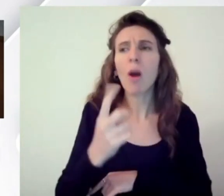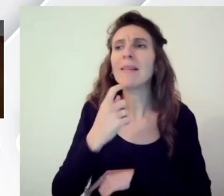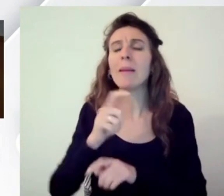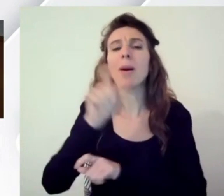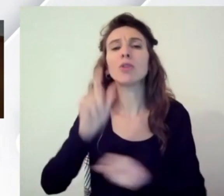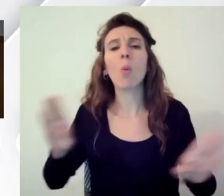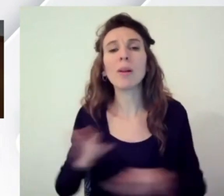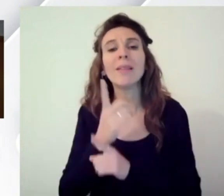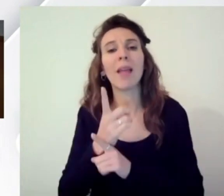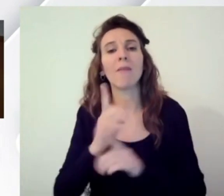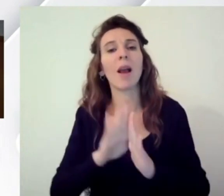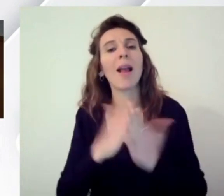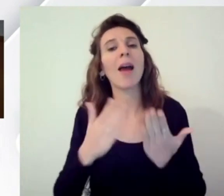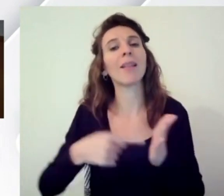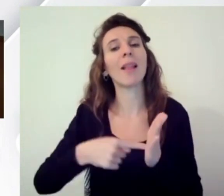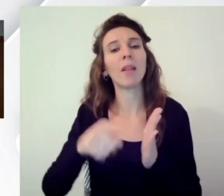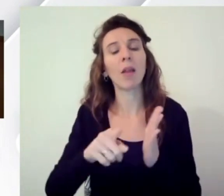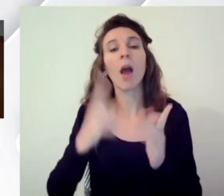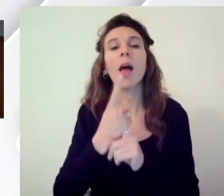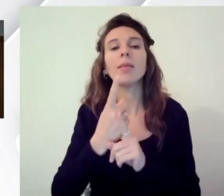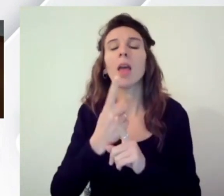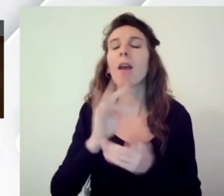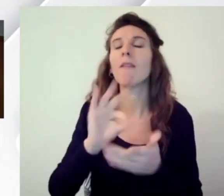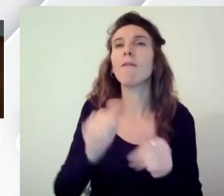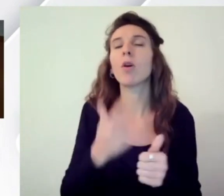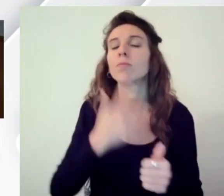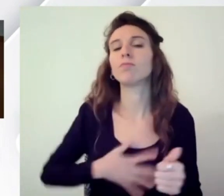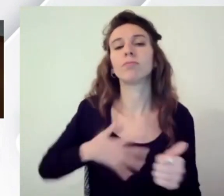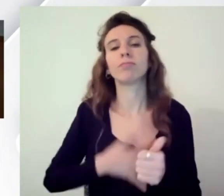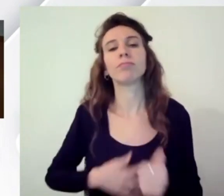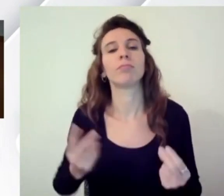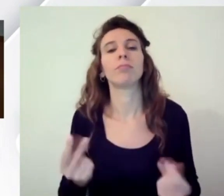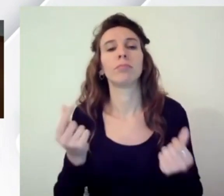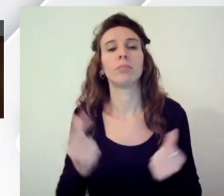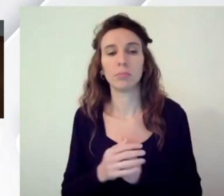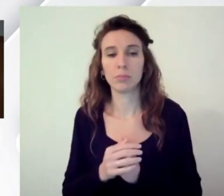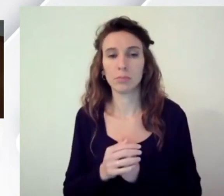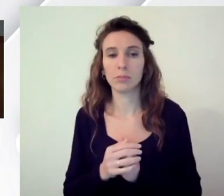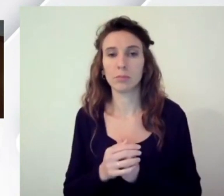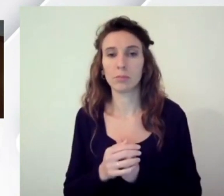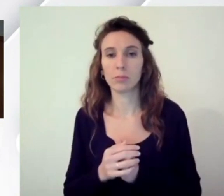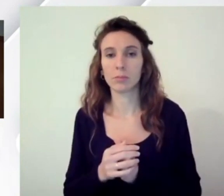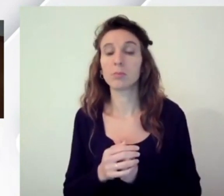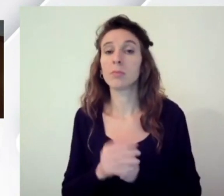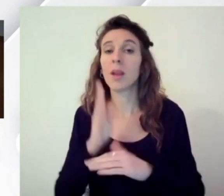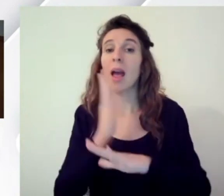e a farla in maniera soddisfacente l'accessibilità e il progetto che stiamo cercando di creare l